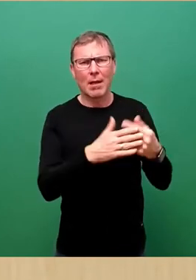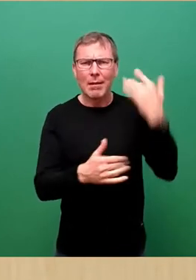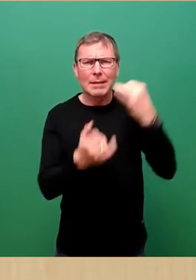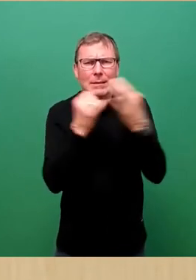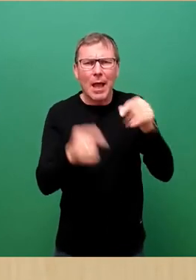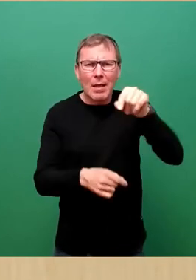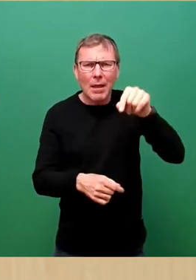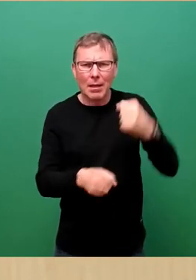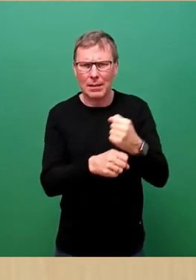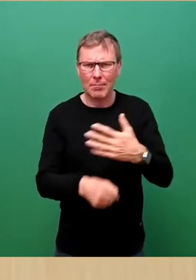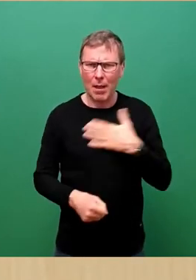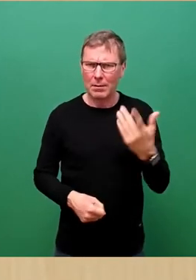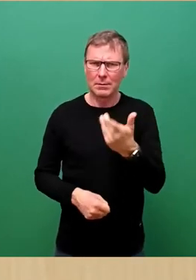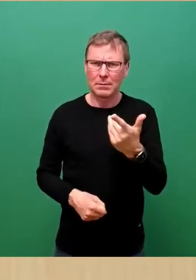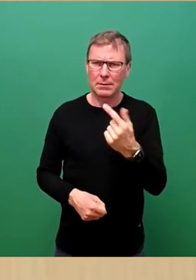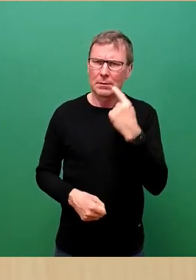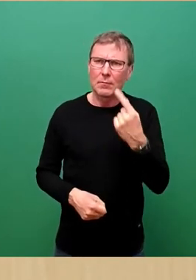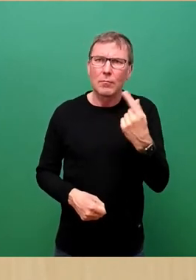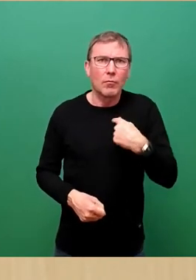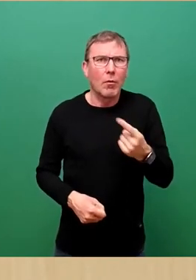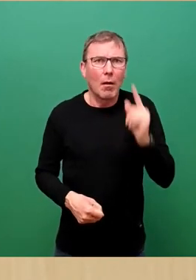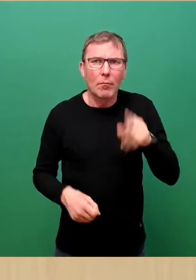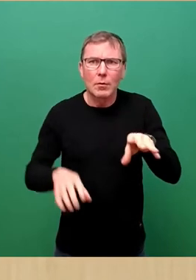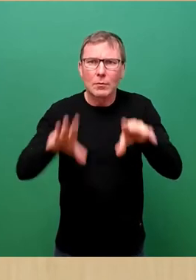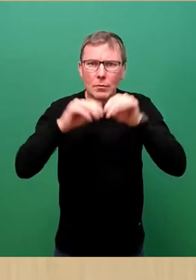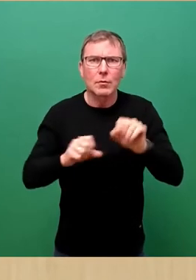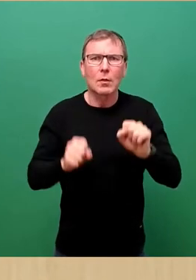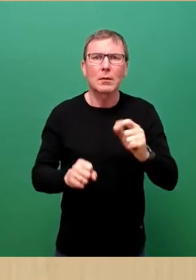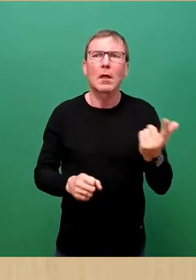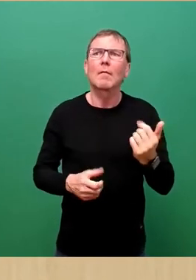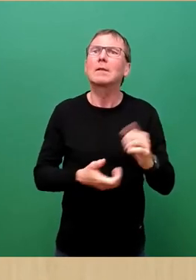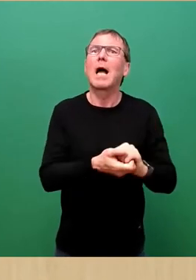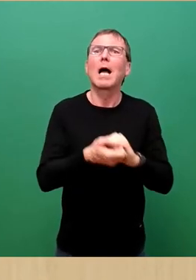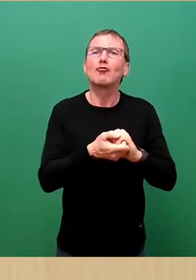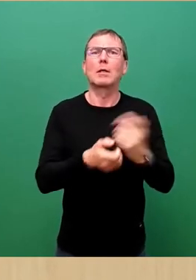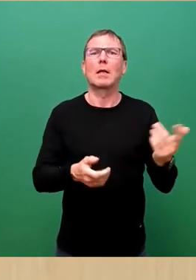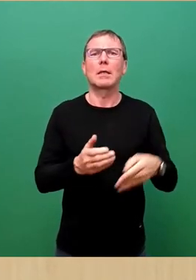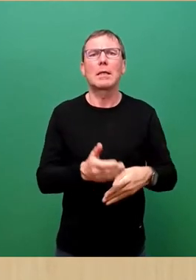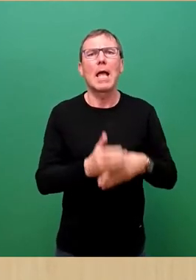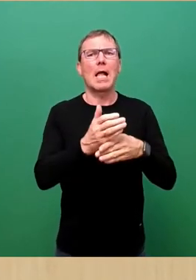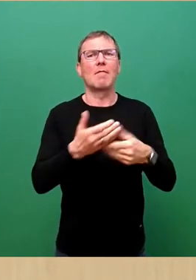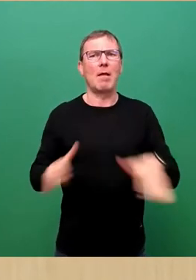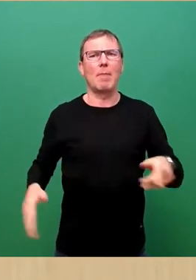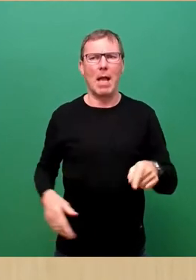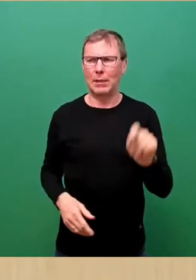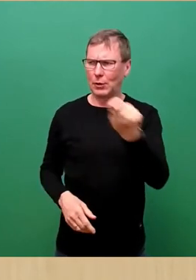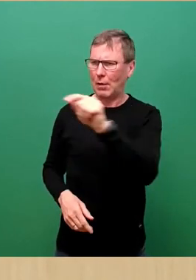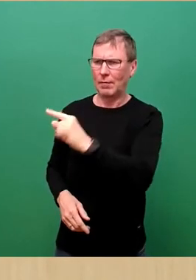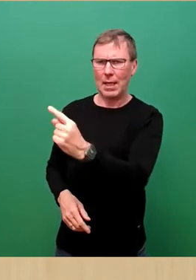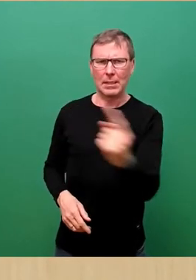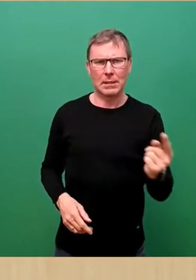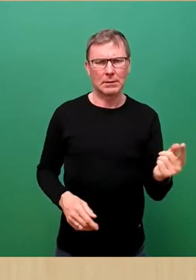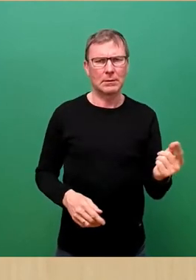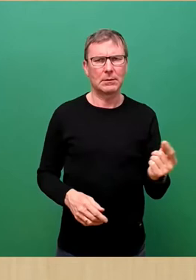haben, machen mussten, vielleicht auch machen konnten, was die Solidarität, was die Hilfebereitschaft anbelangt, angesichts